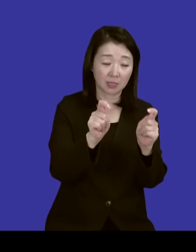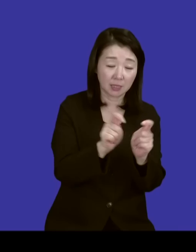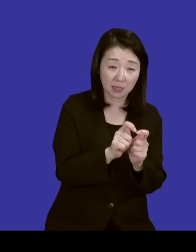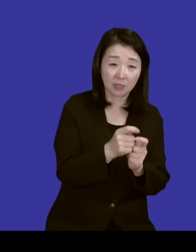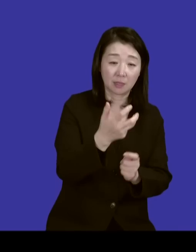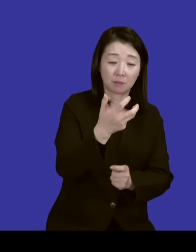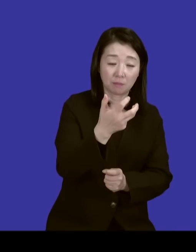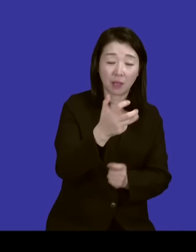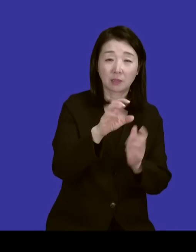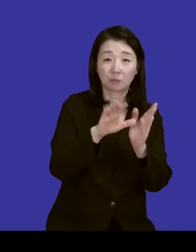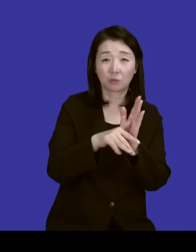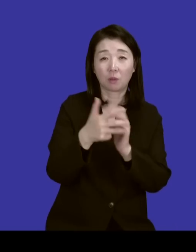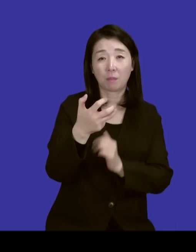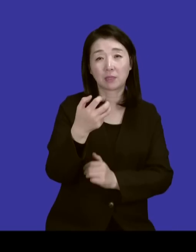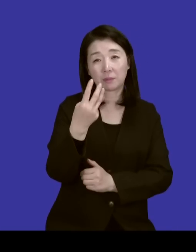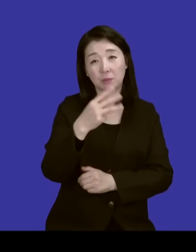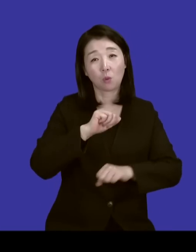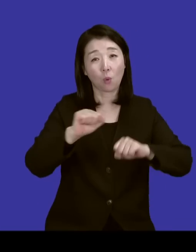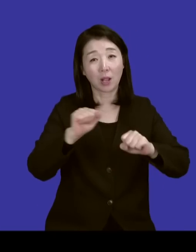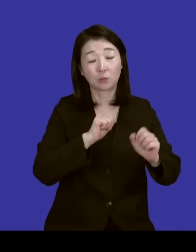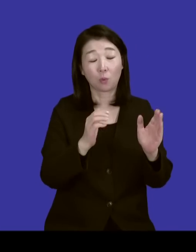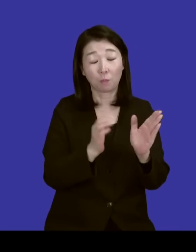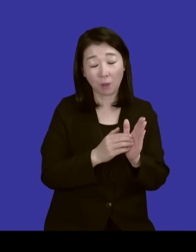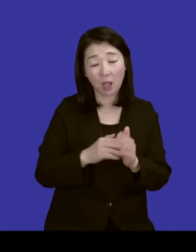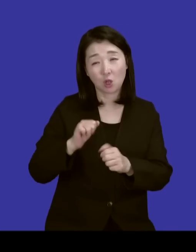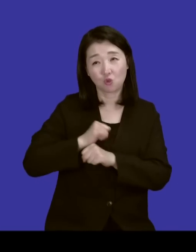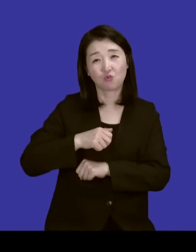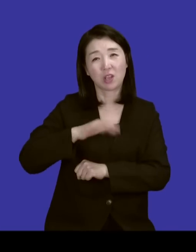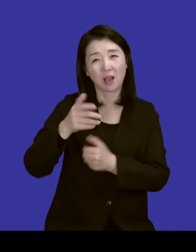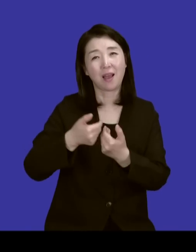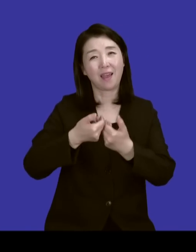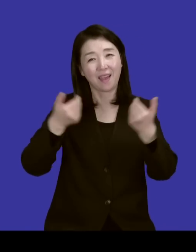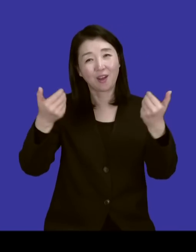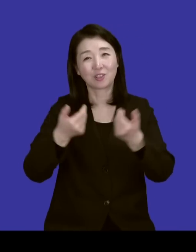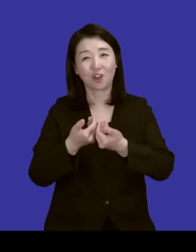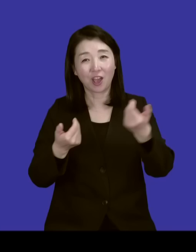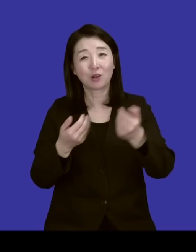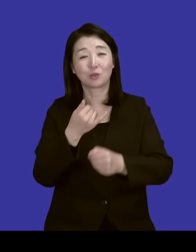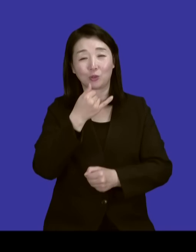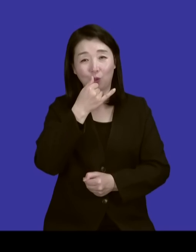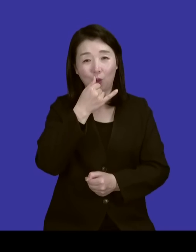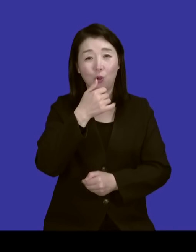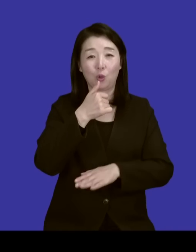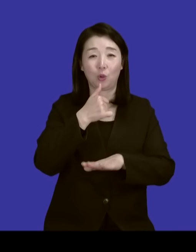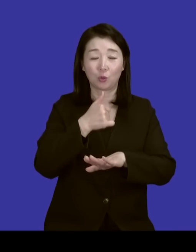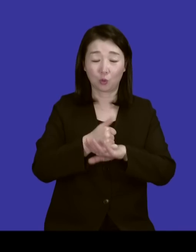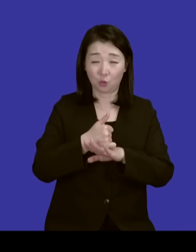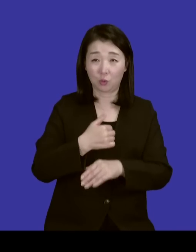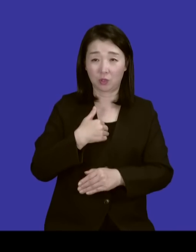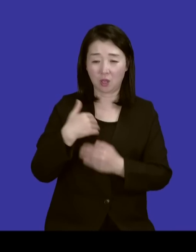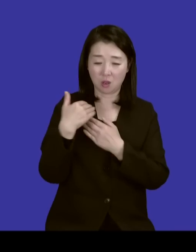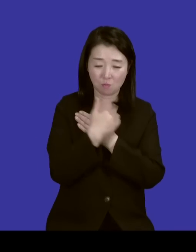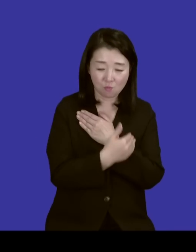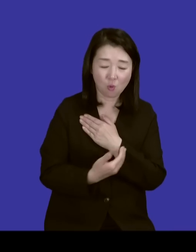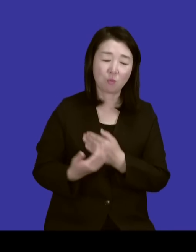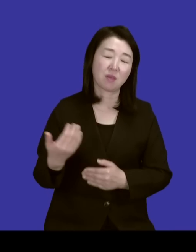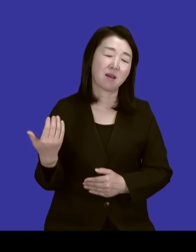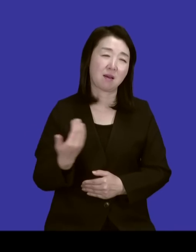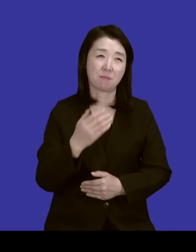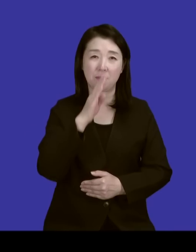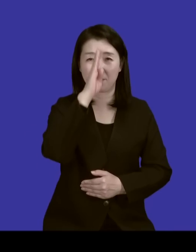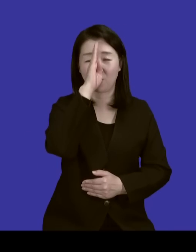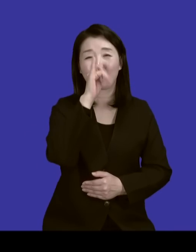83년까지 활동을 했고 그다음에 각자 이제 군대 가고 헤어지고 뭐 이러면서 저는 몸이 좀 아팠어요.